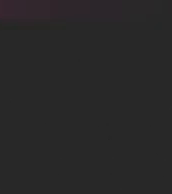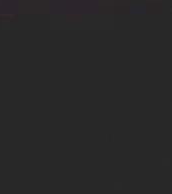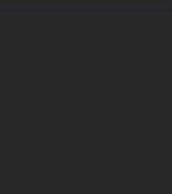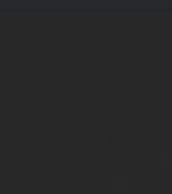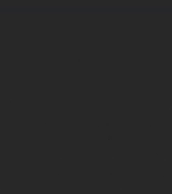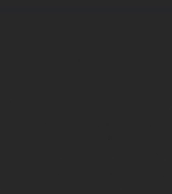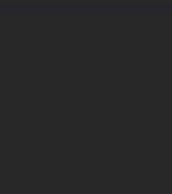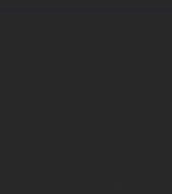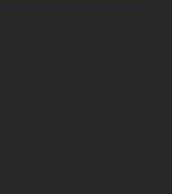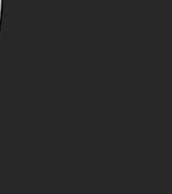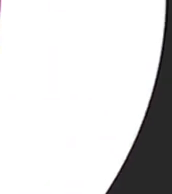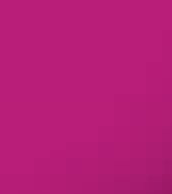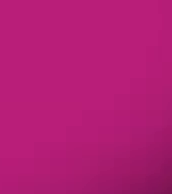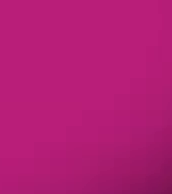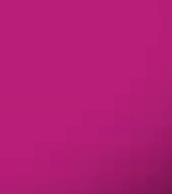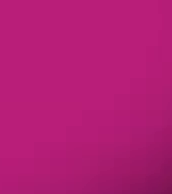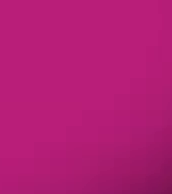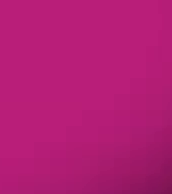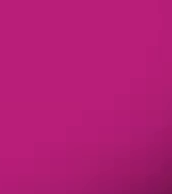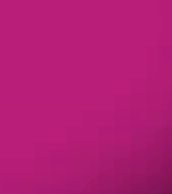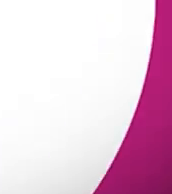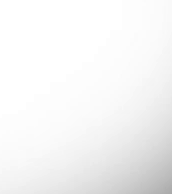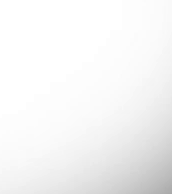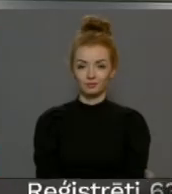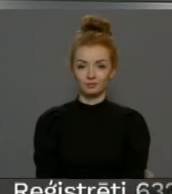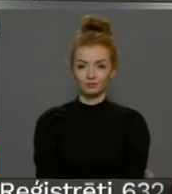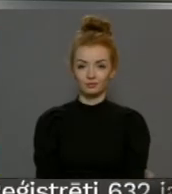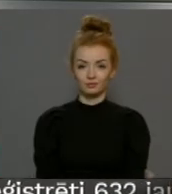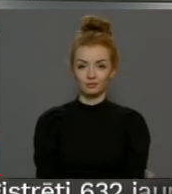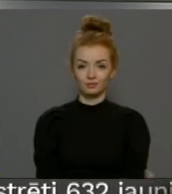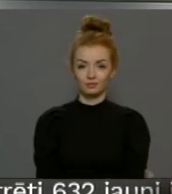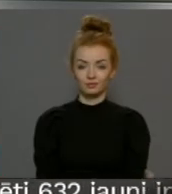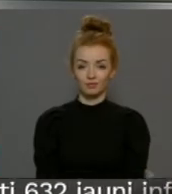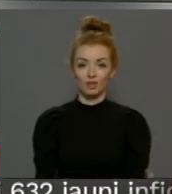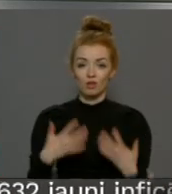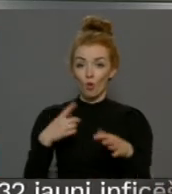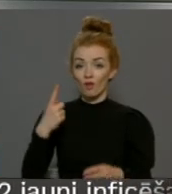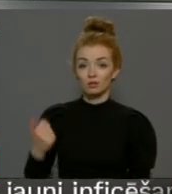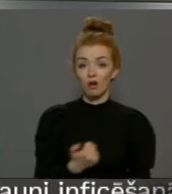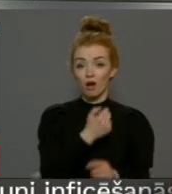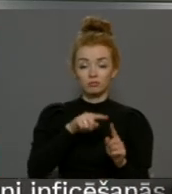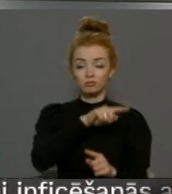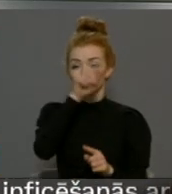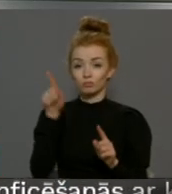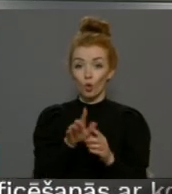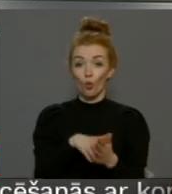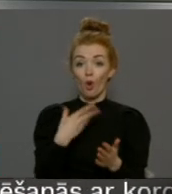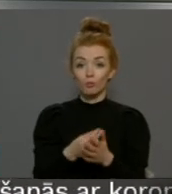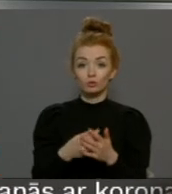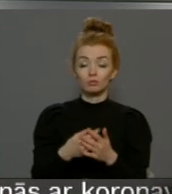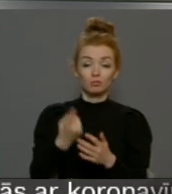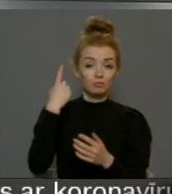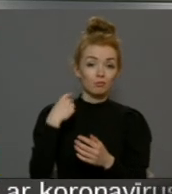Re! Viss ēters ir te! Āpriet gads kopš Latvijā pirmo reizi tika izsludināta